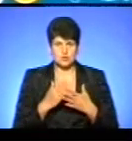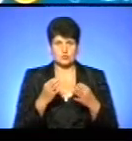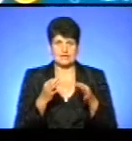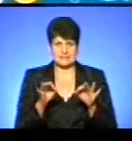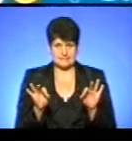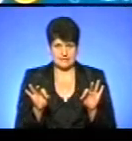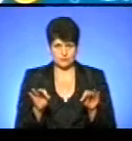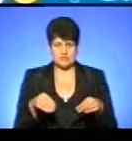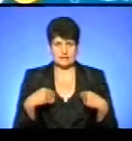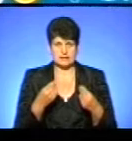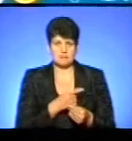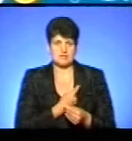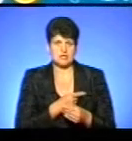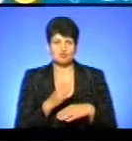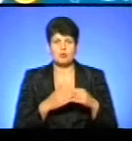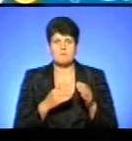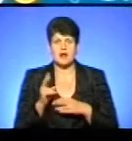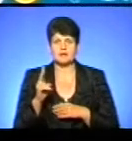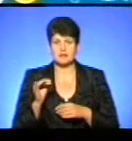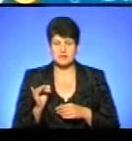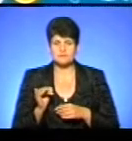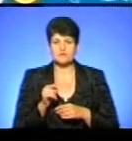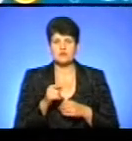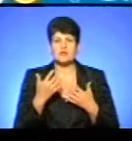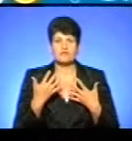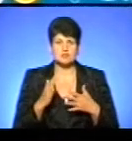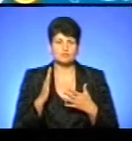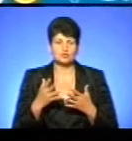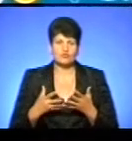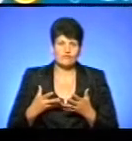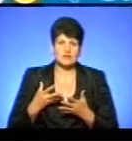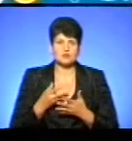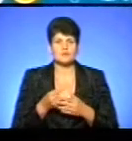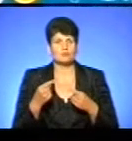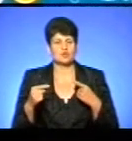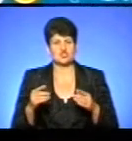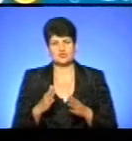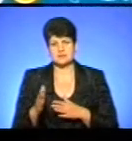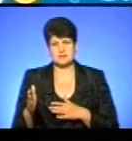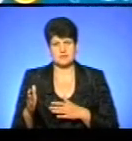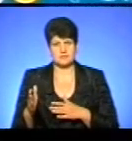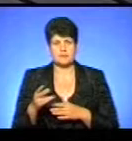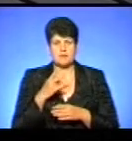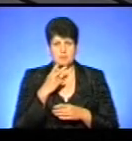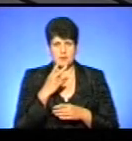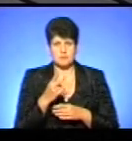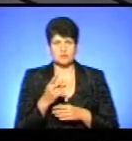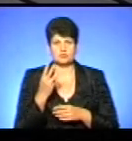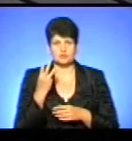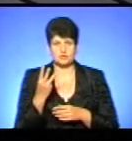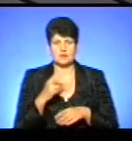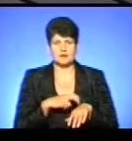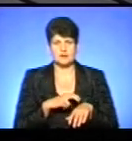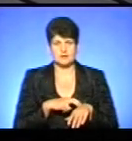на надання медичної практики, вони вже будуть фінансуватися по зовсім іншій системі. Тут ми бачимо на карті троє лікарів